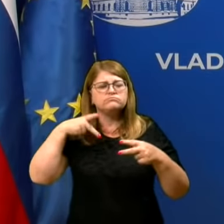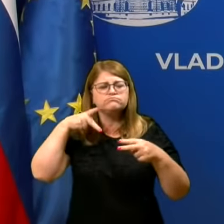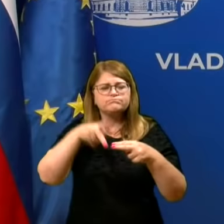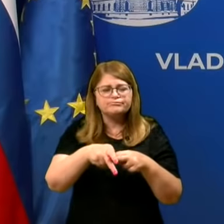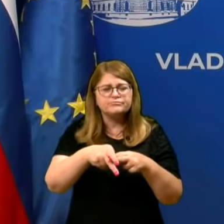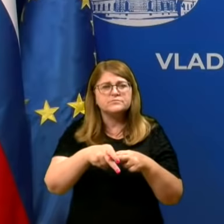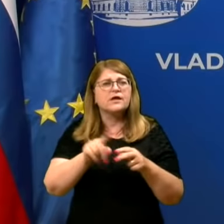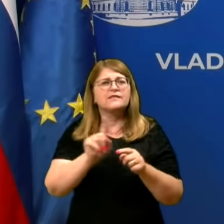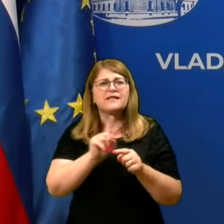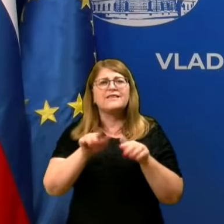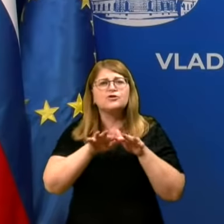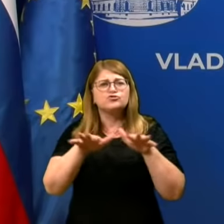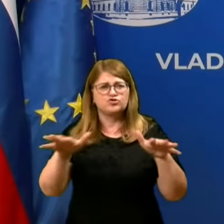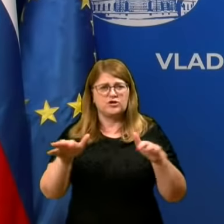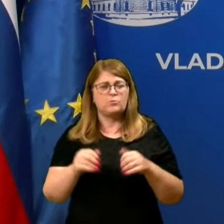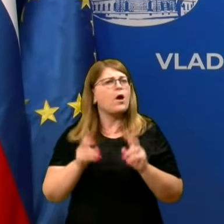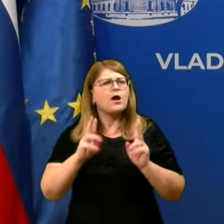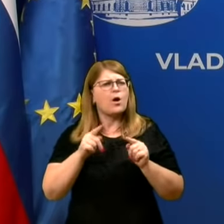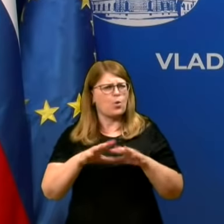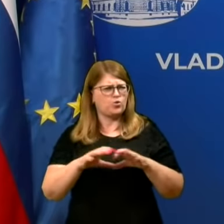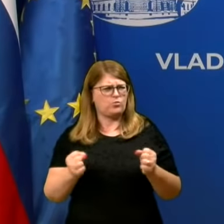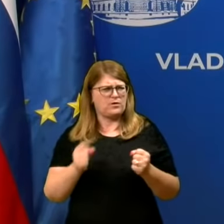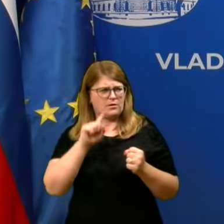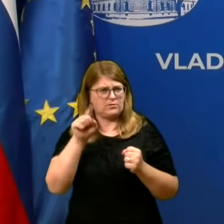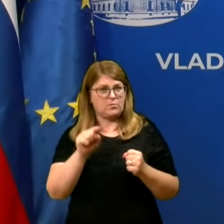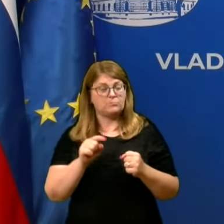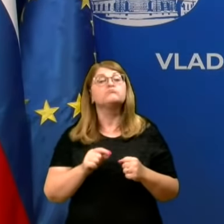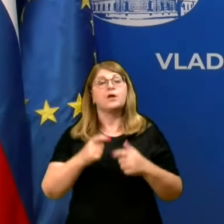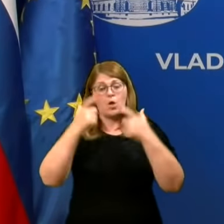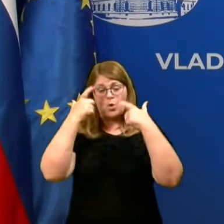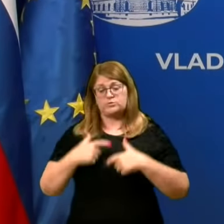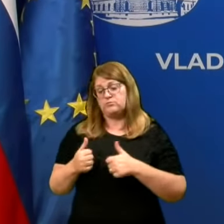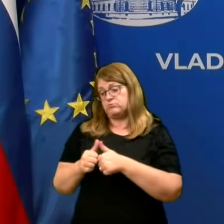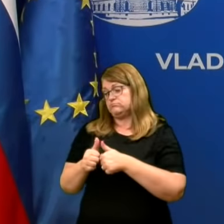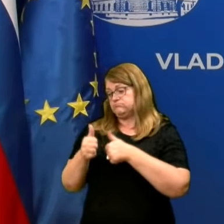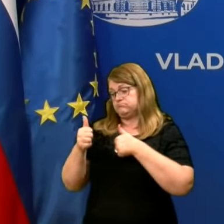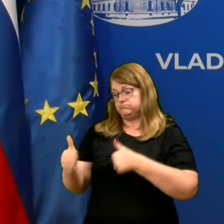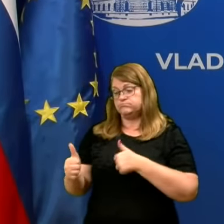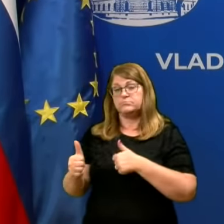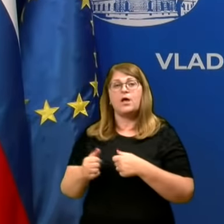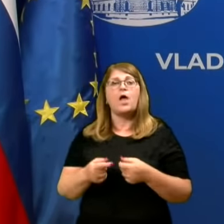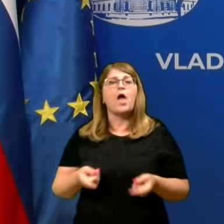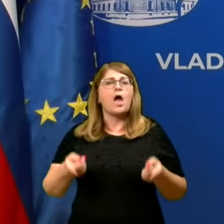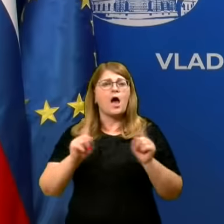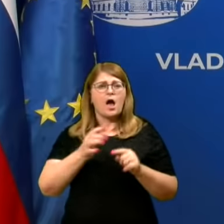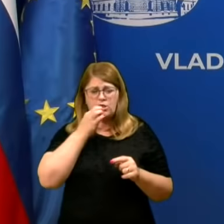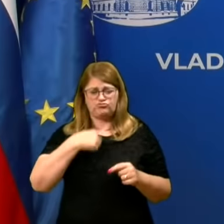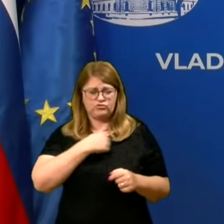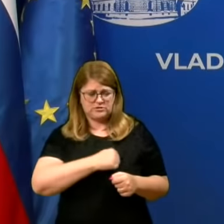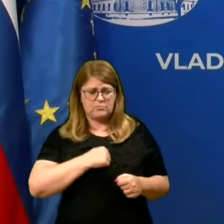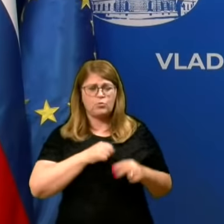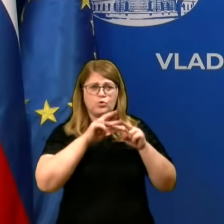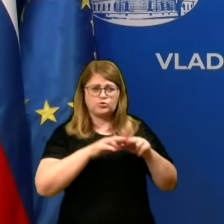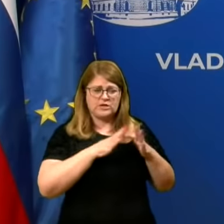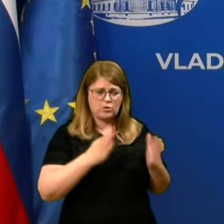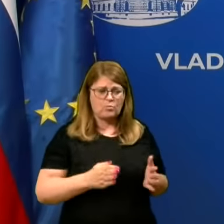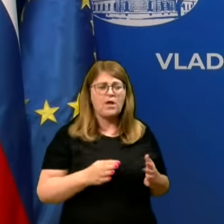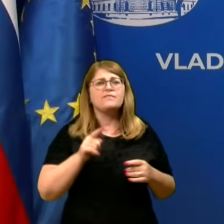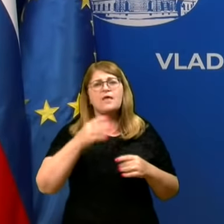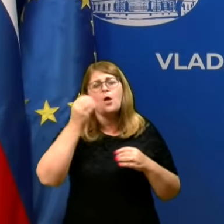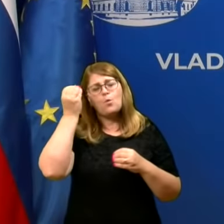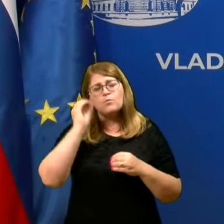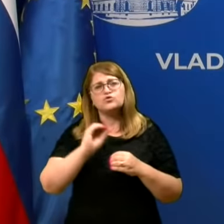širine virusa. In kako onemogočimo širine virusa? Z fizično distanco, s tem, da če smo bolni, ostanemo doma, s tem, da upoštevamo higieno,